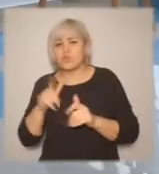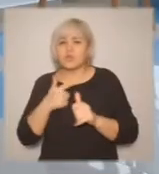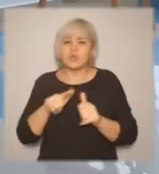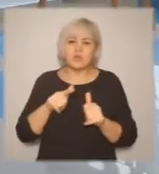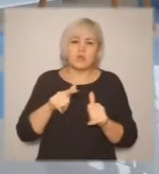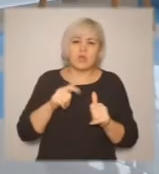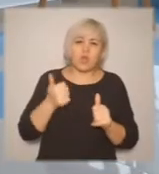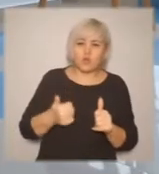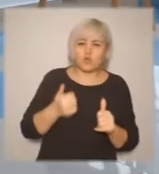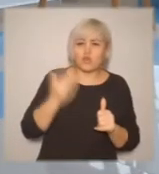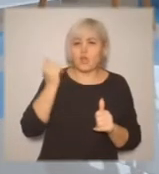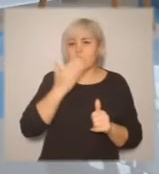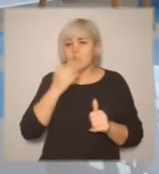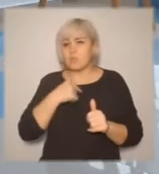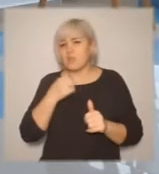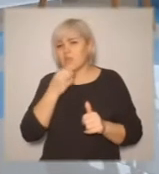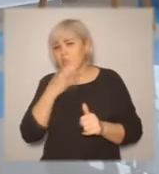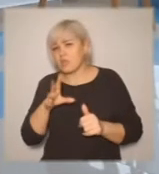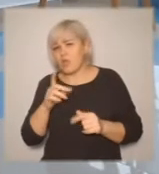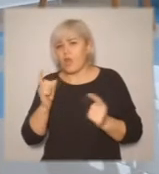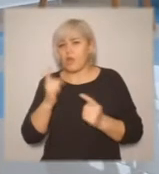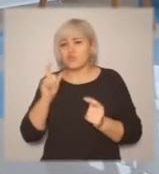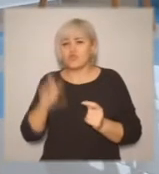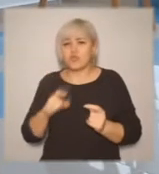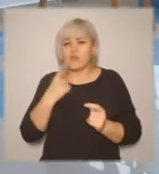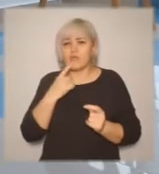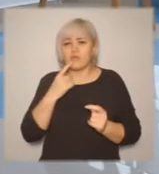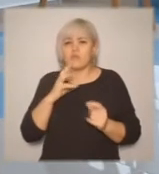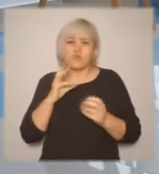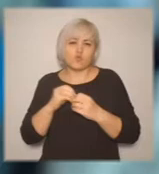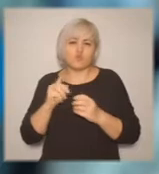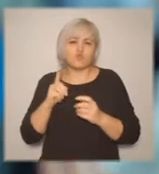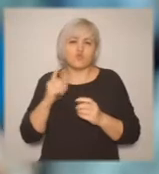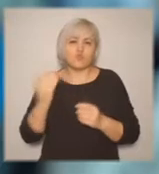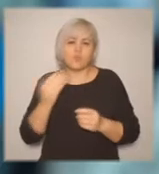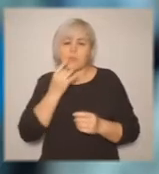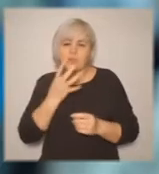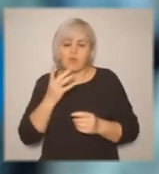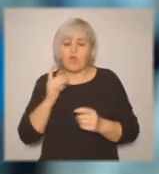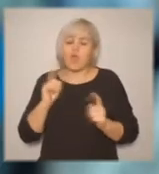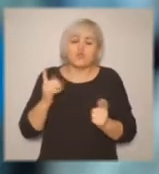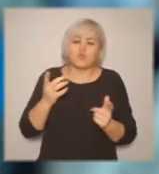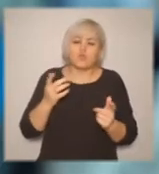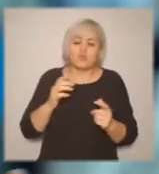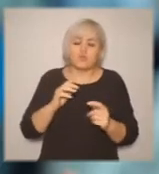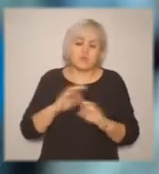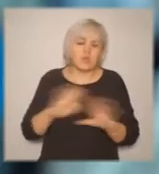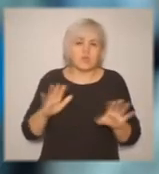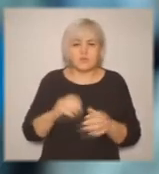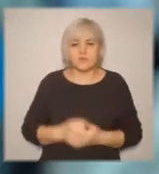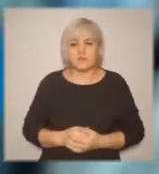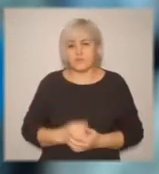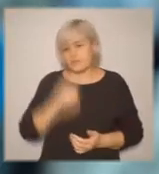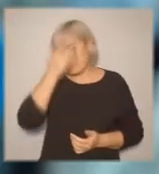становится. Очень редко, когда человек бывает, вот подходит и говорит, фильм мне понравился, тифлокомментарий мог бы быть лучше. Или там,